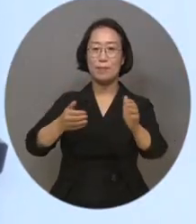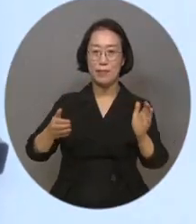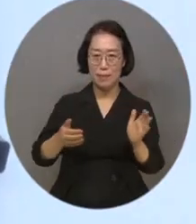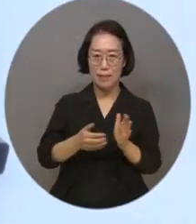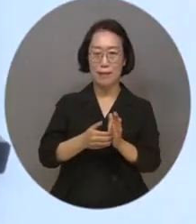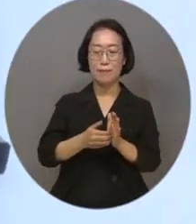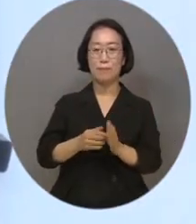박승용입니다. 고맙습니다. 고맙습니다. 고맙습니다.